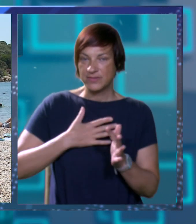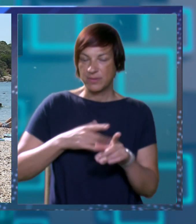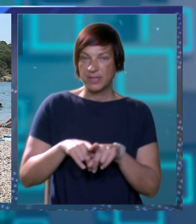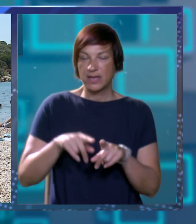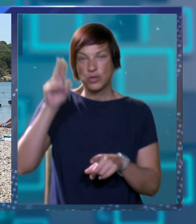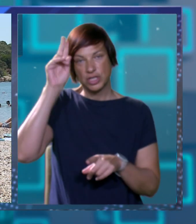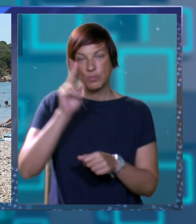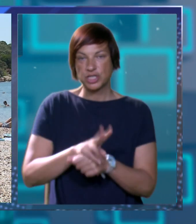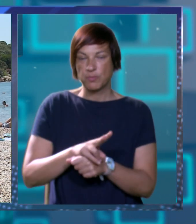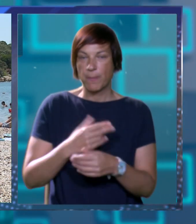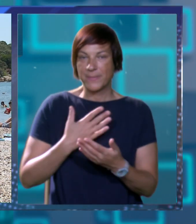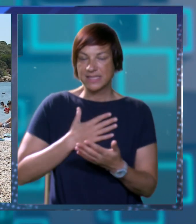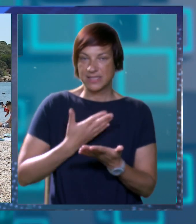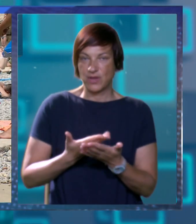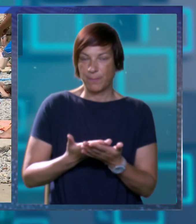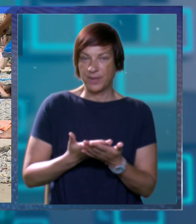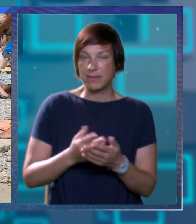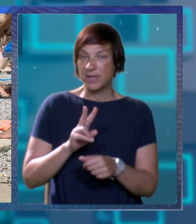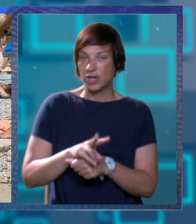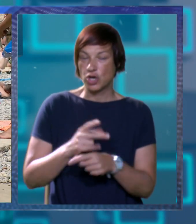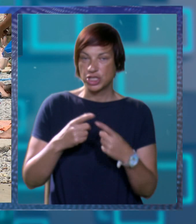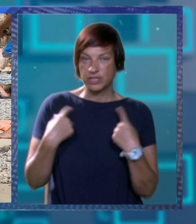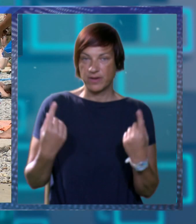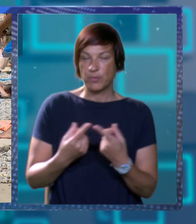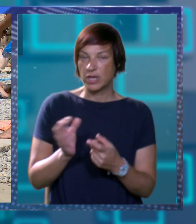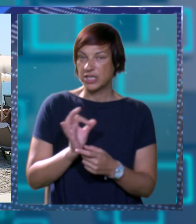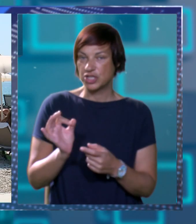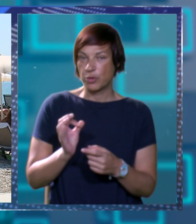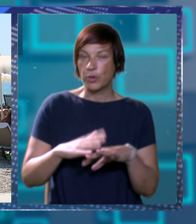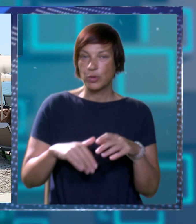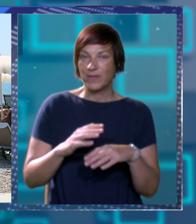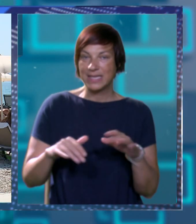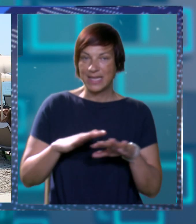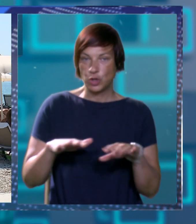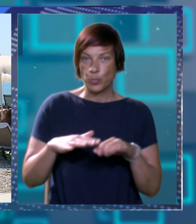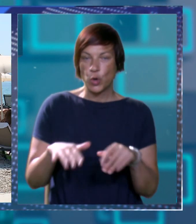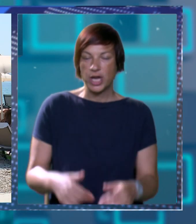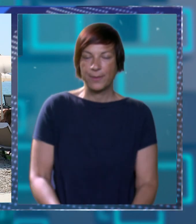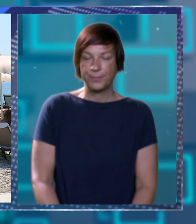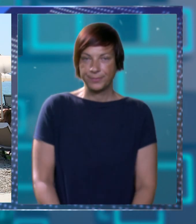svi mi također možemo paziti da svojim primjerom očuvamo okoliš i što bolju kakvoću mora.